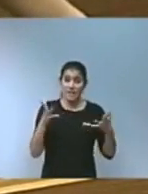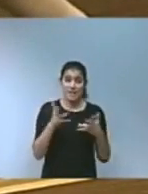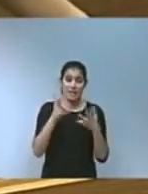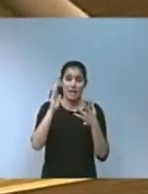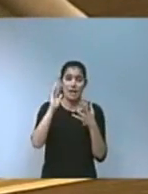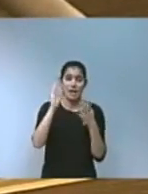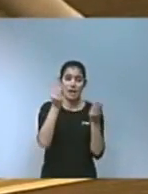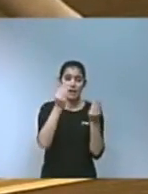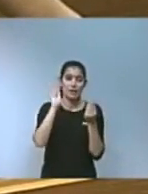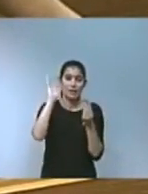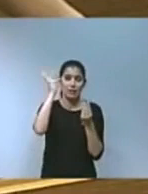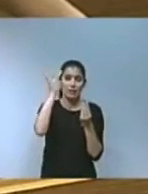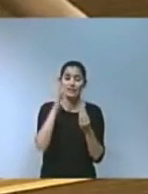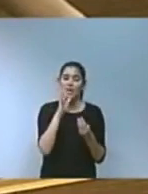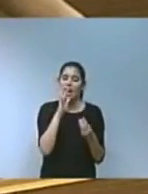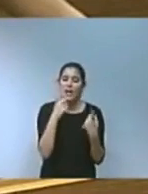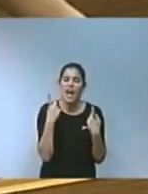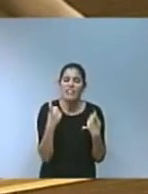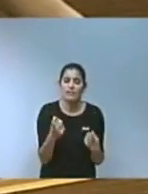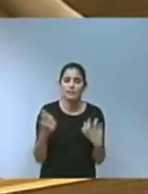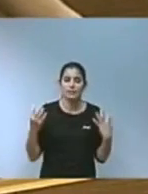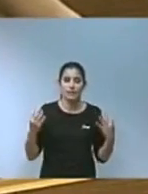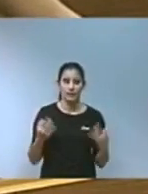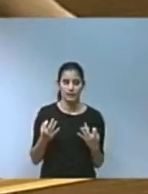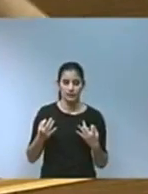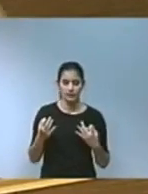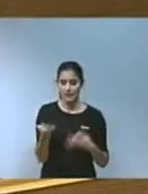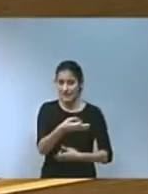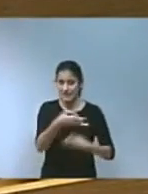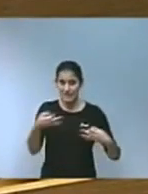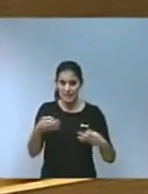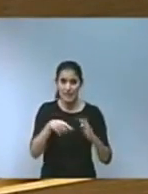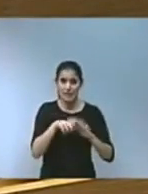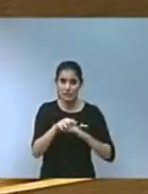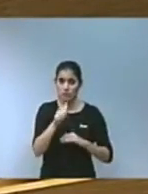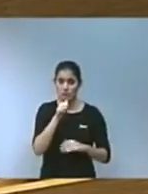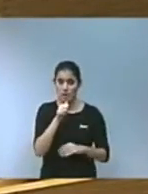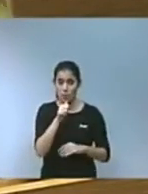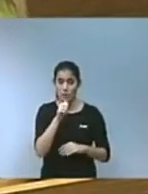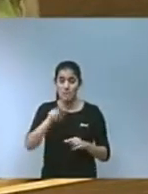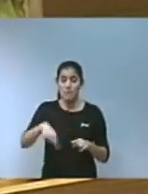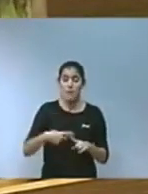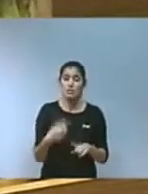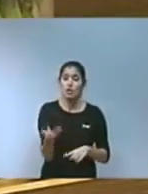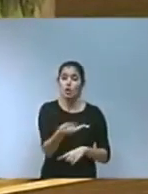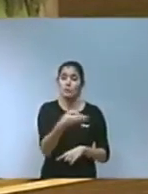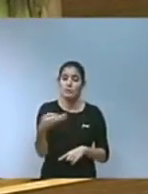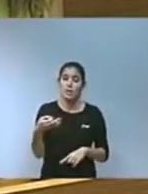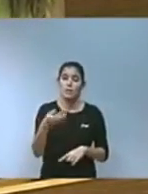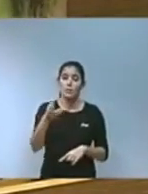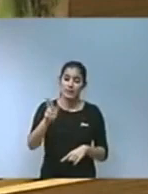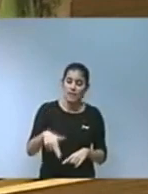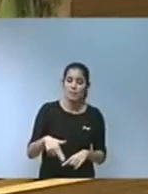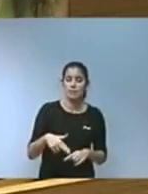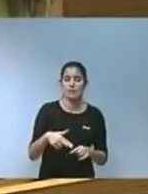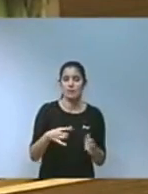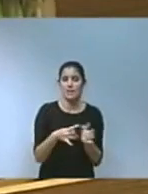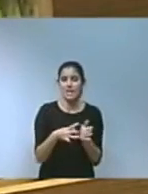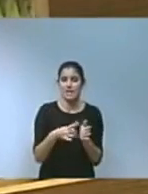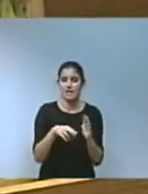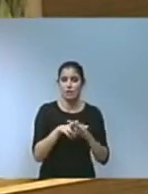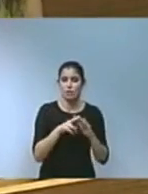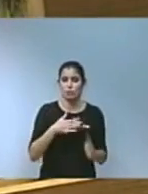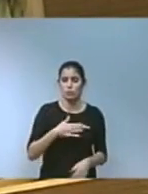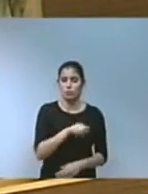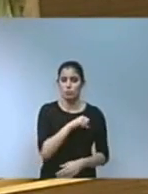es requereix l'excel·lència en la gestió d'aigües així com l'optimització de la qualitat i disponibilitat de recursos propis Per